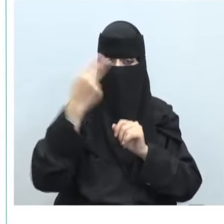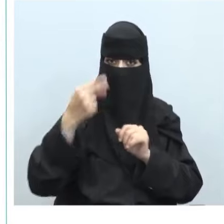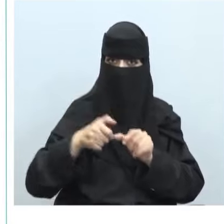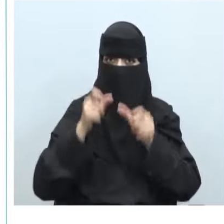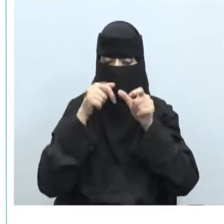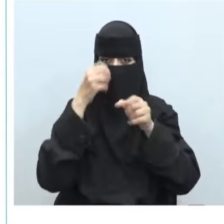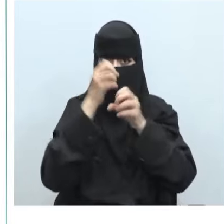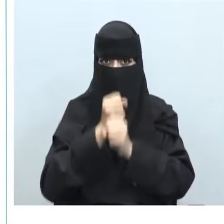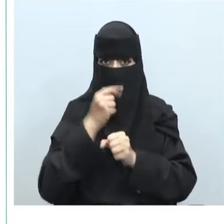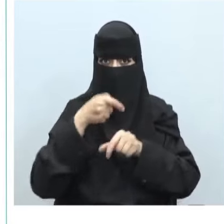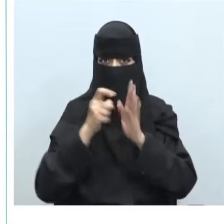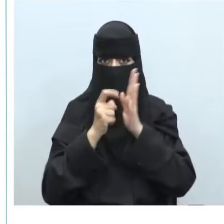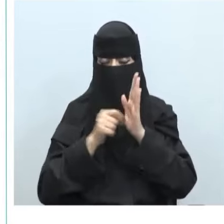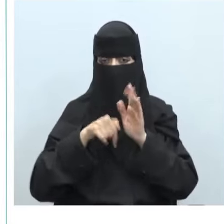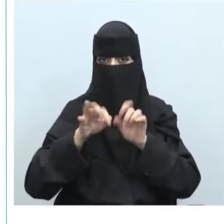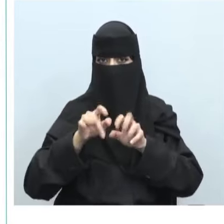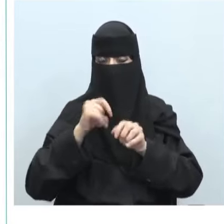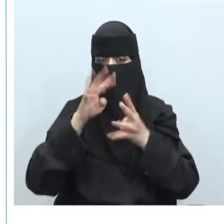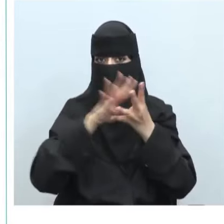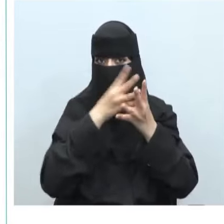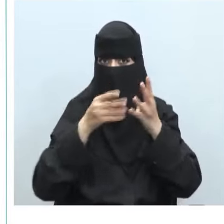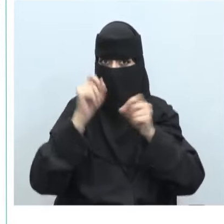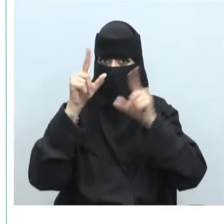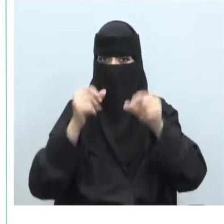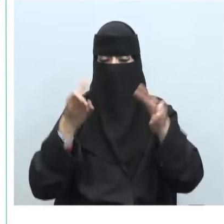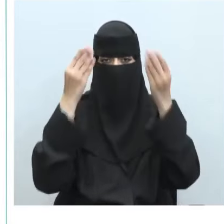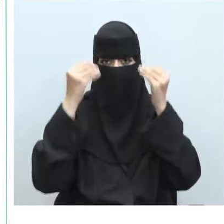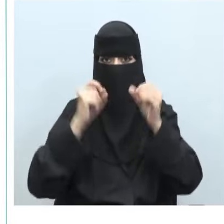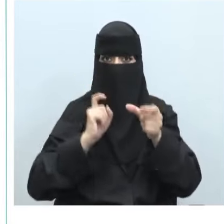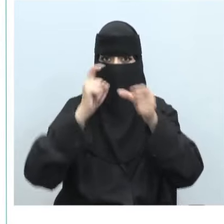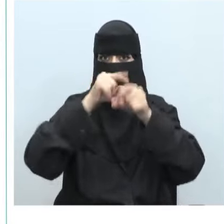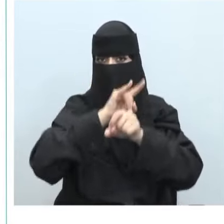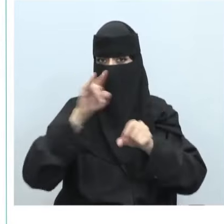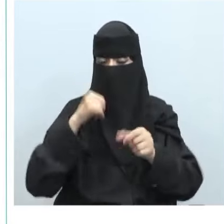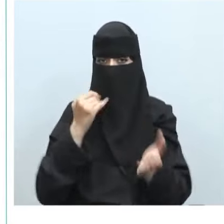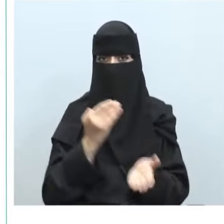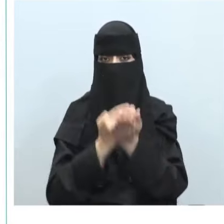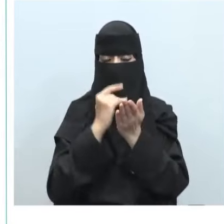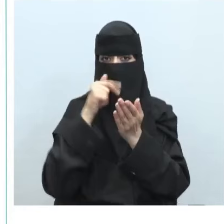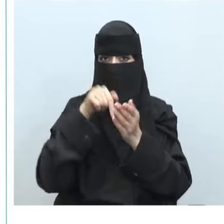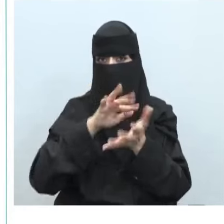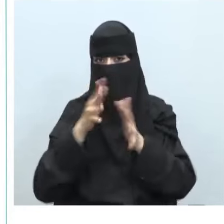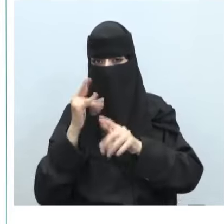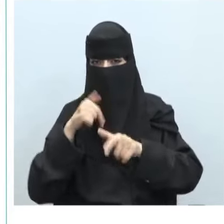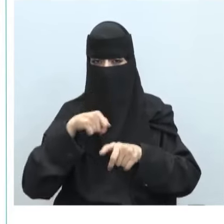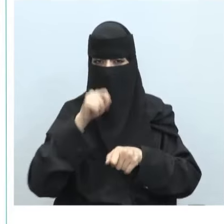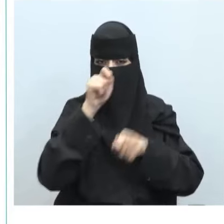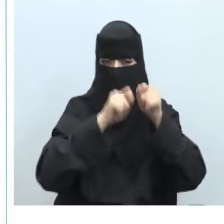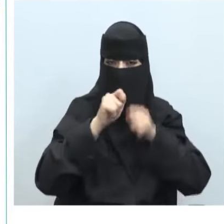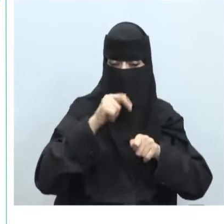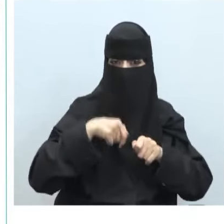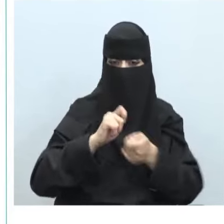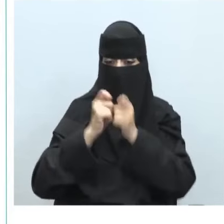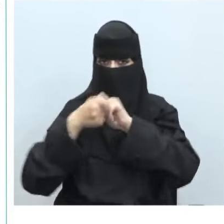لحماية أنظمة الحاسب والشبكات والبيانات من الوصول غير المصرح به أو سوء الاستخدام أو